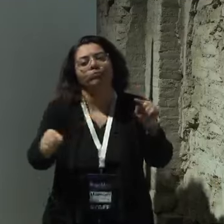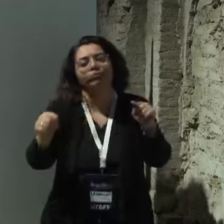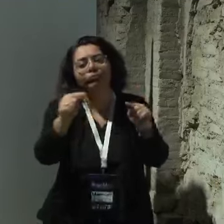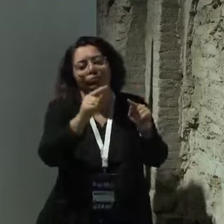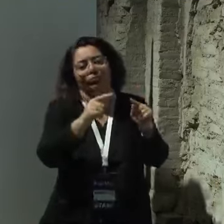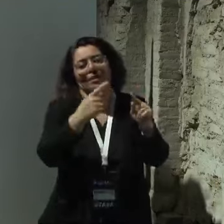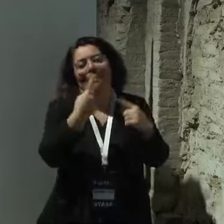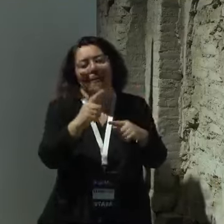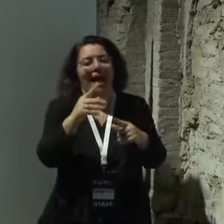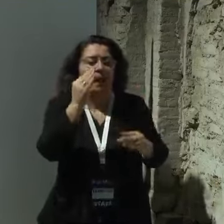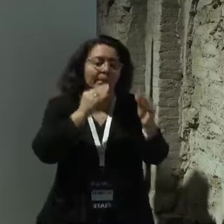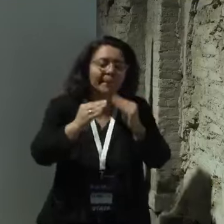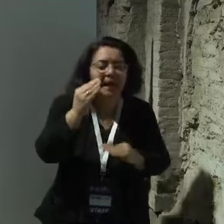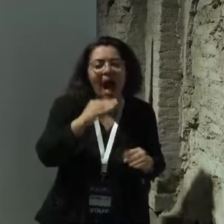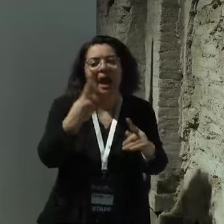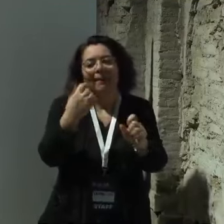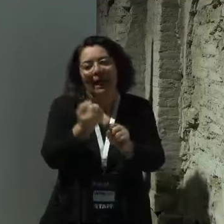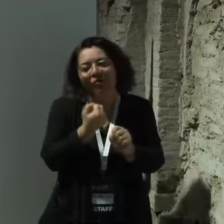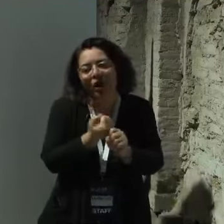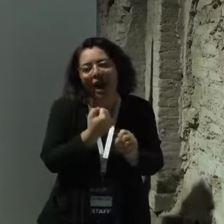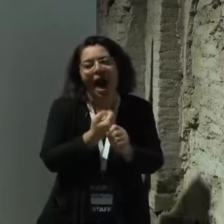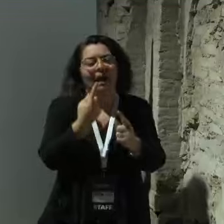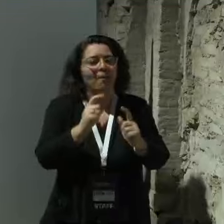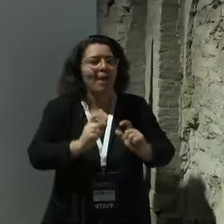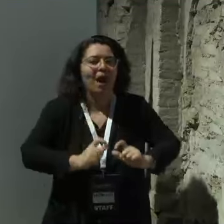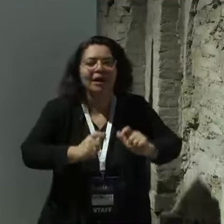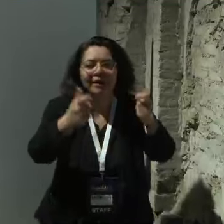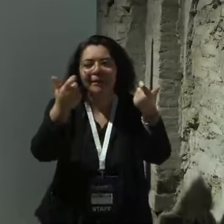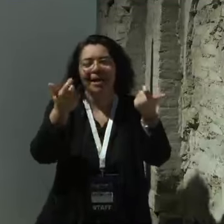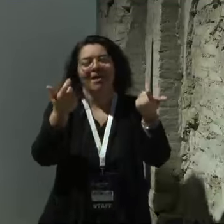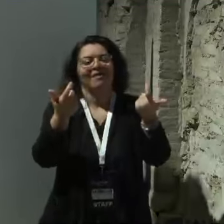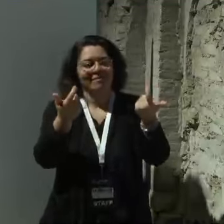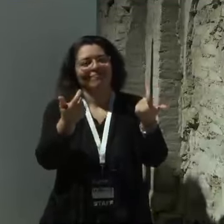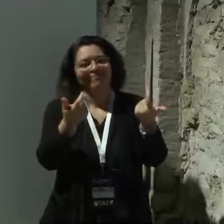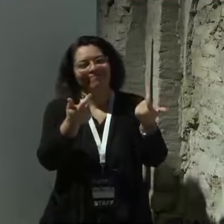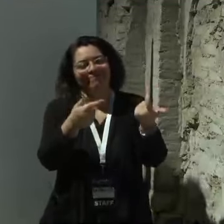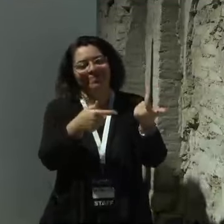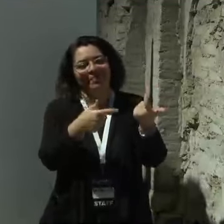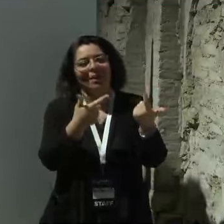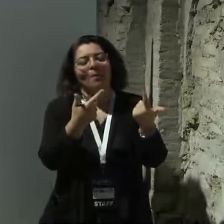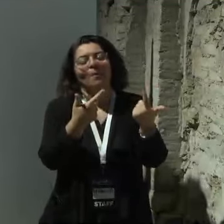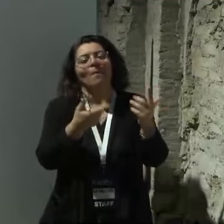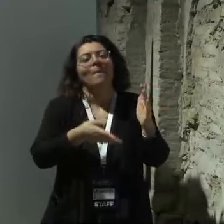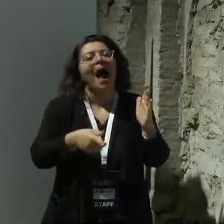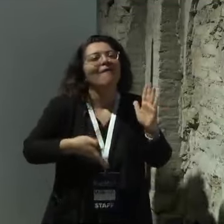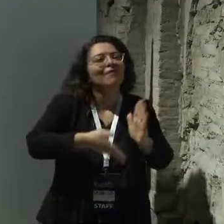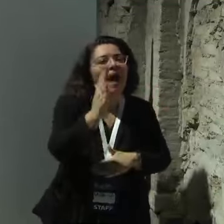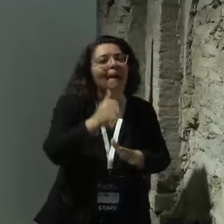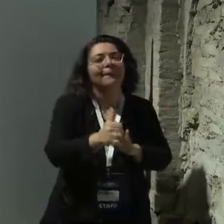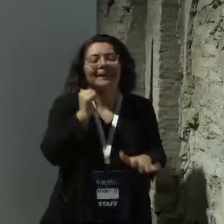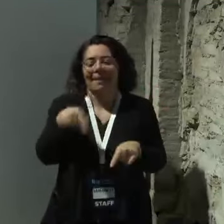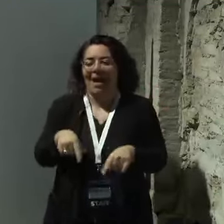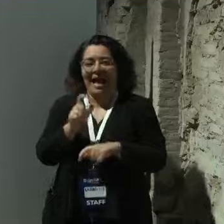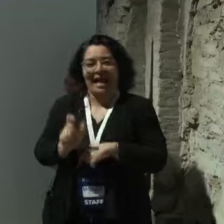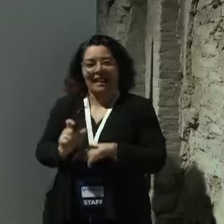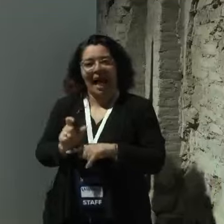per costruire imprese, costruire la propria carriera e lo fanno appunto dopo aver assorbito educazione in Italia assorbito